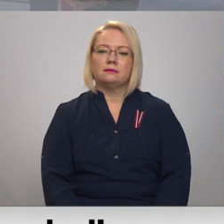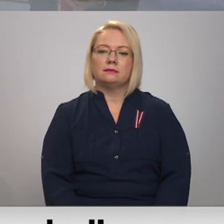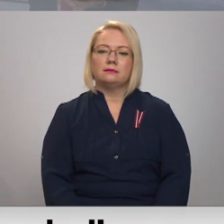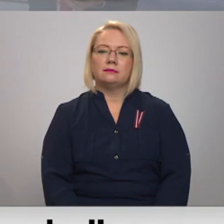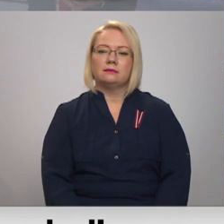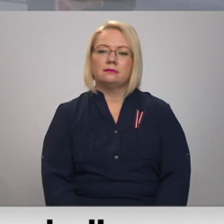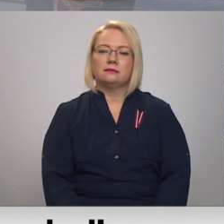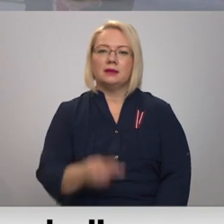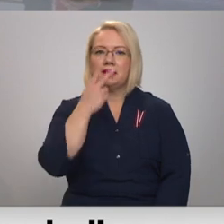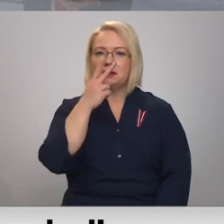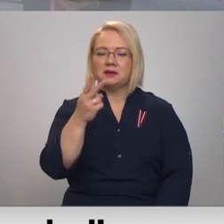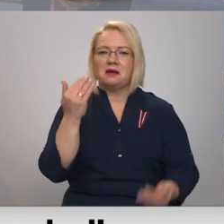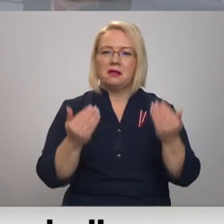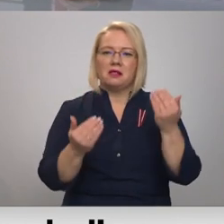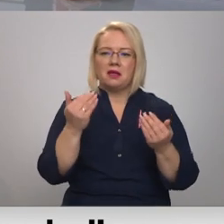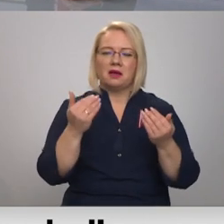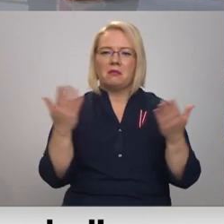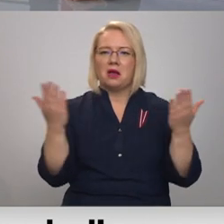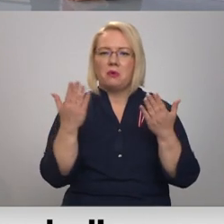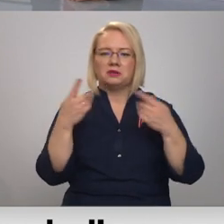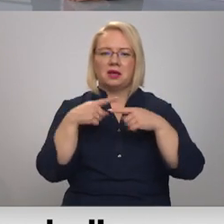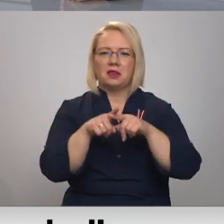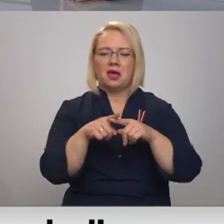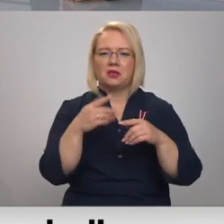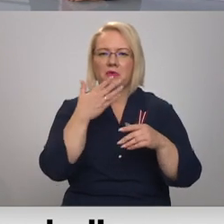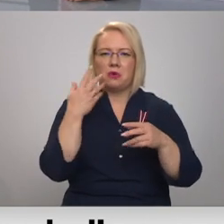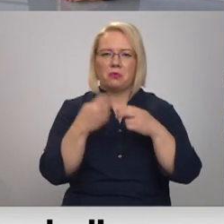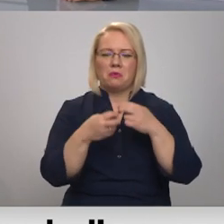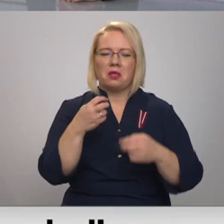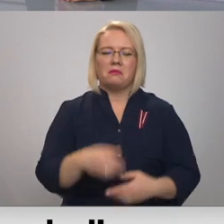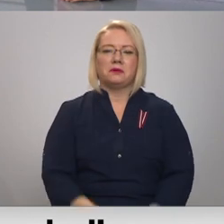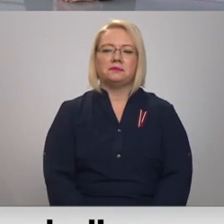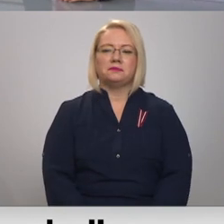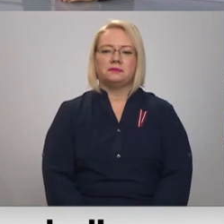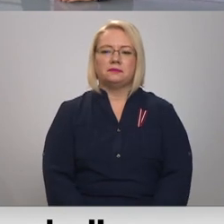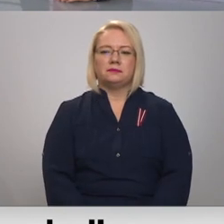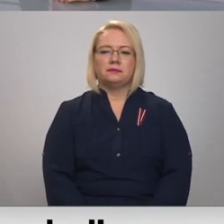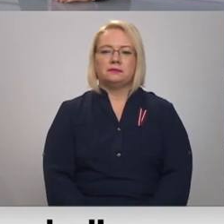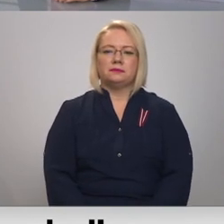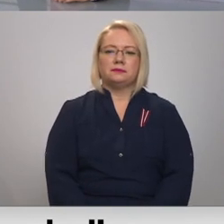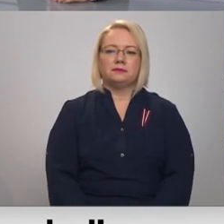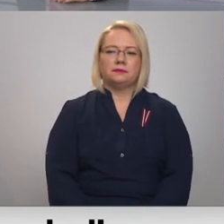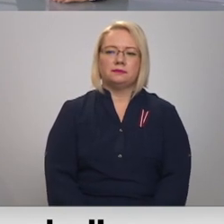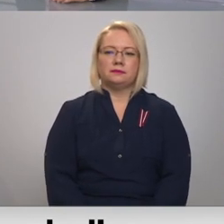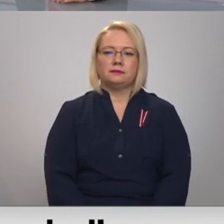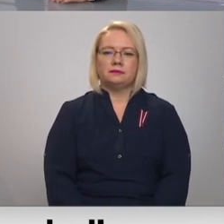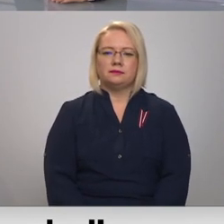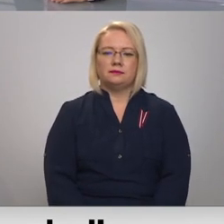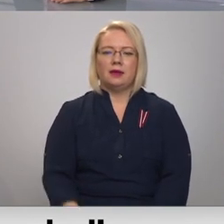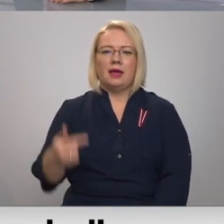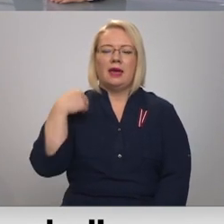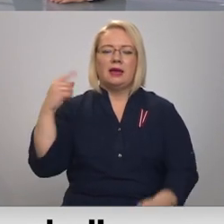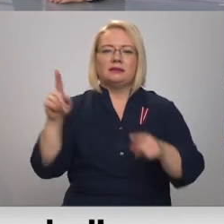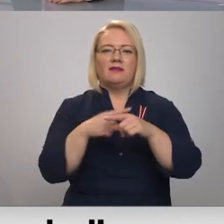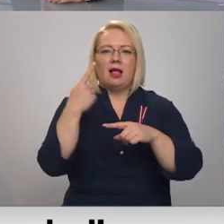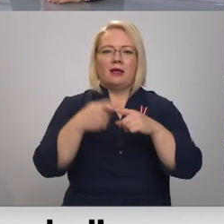Izskatēs, ka mums laikam mazliet kaut kas ar sakariem un skaņa laikam mazliet bremzējas. Es maģināšu īsti